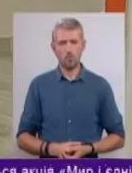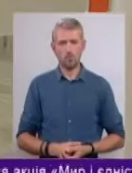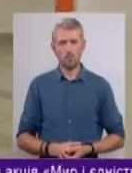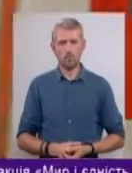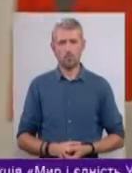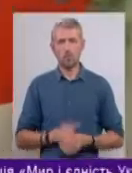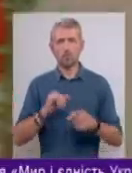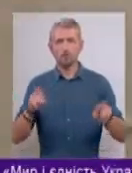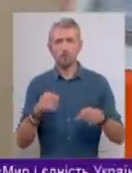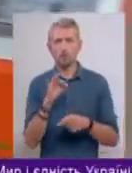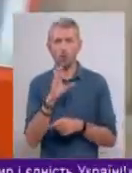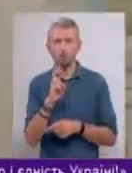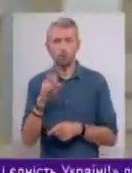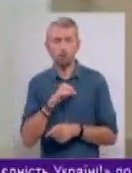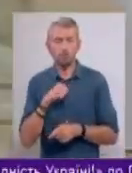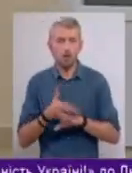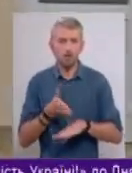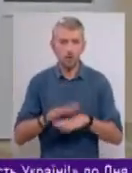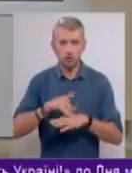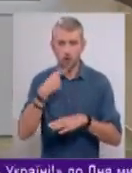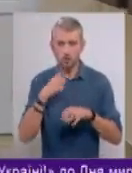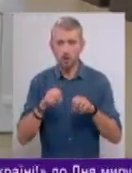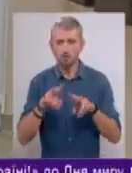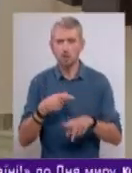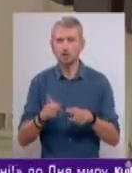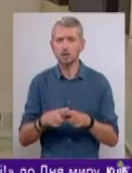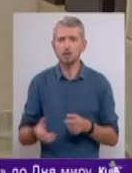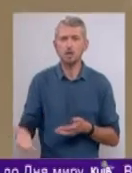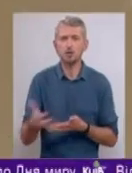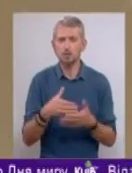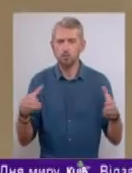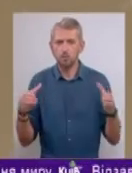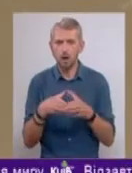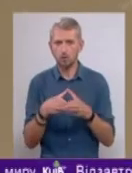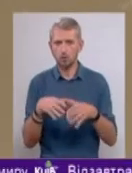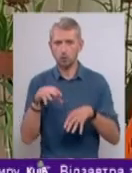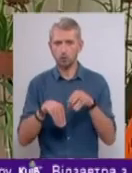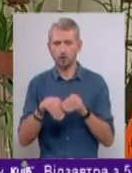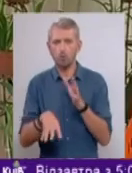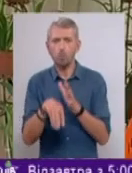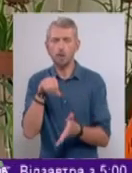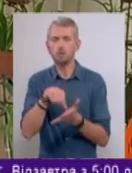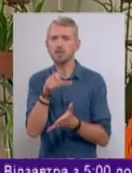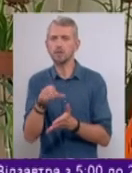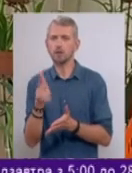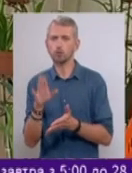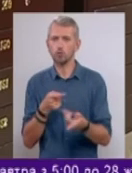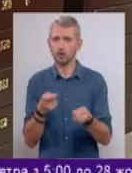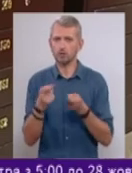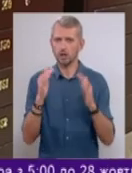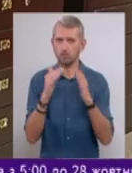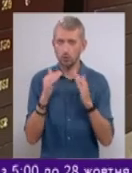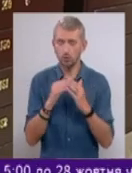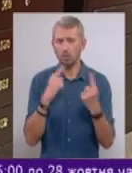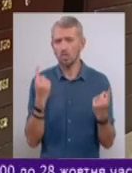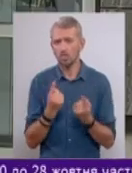У створенні УСББ найважче, зауважують експерти, це зібрати сусідів та обрати представників, які керуватимуть будинком. Зазвичай